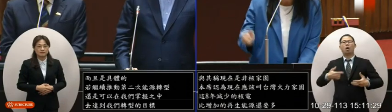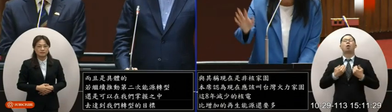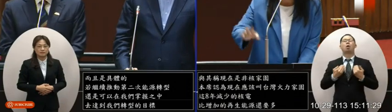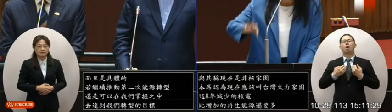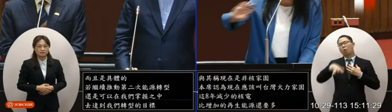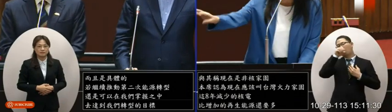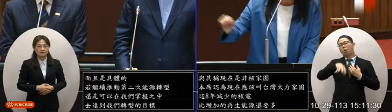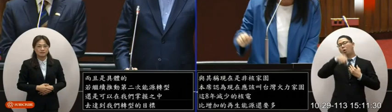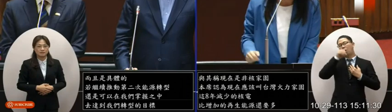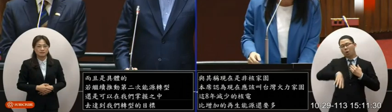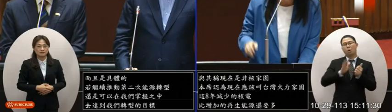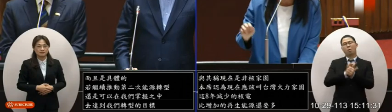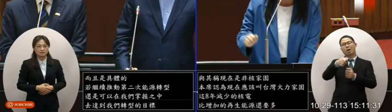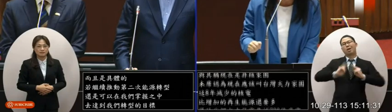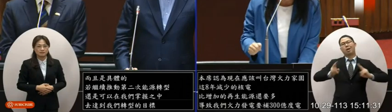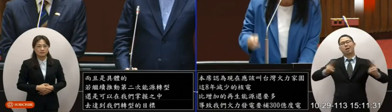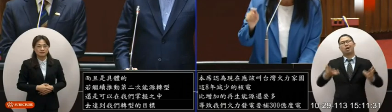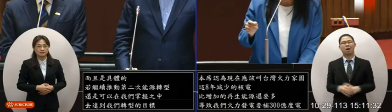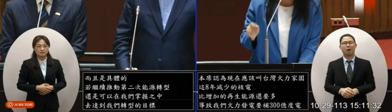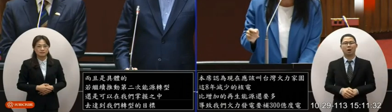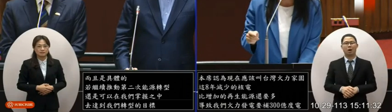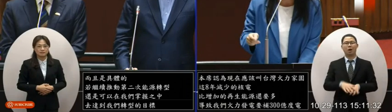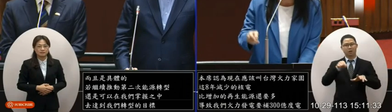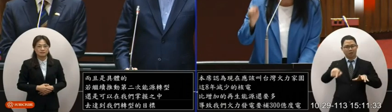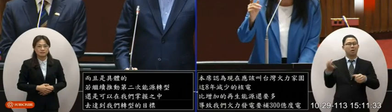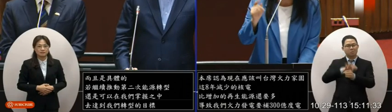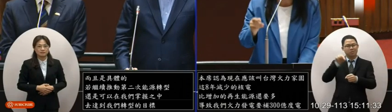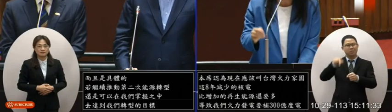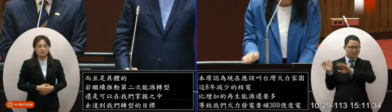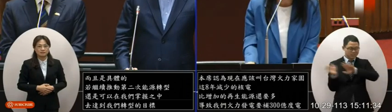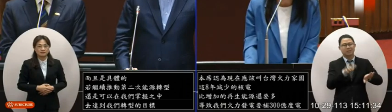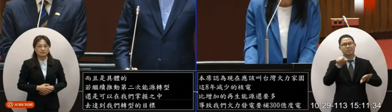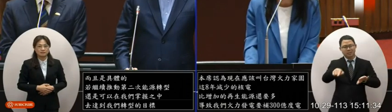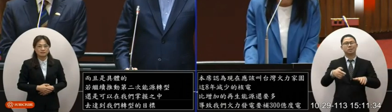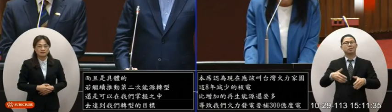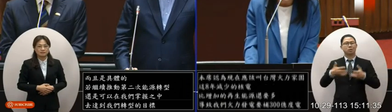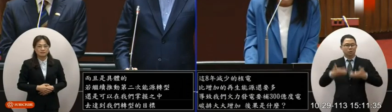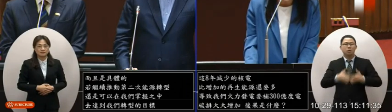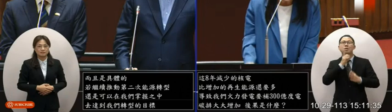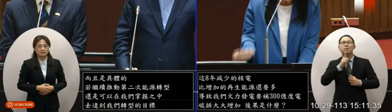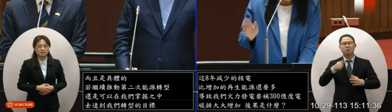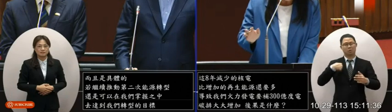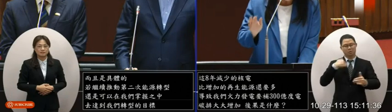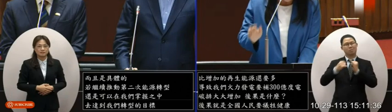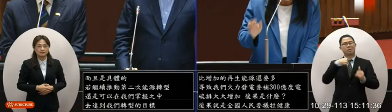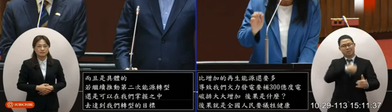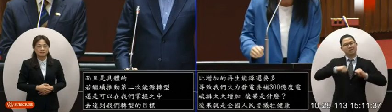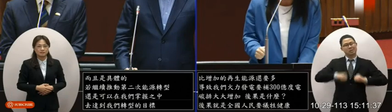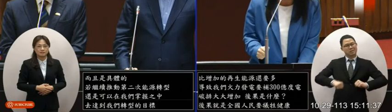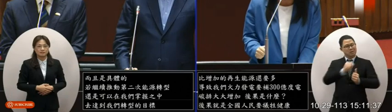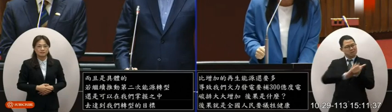電前面說撥補多少錢都還是其次真正的問題是我們人民的健康受到威脅這個是